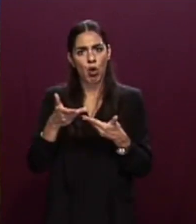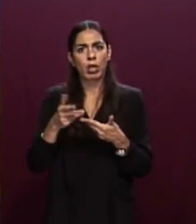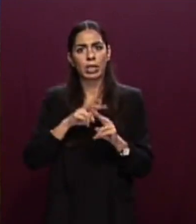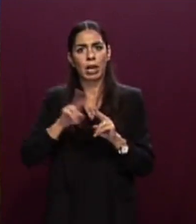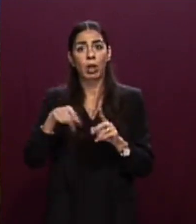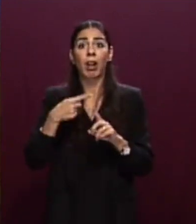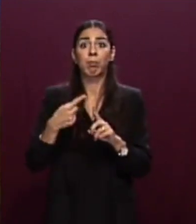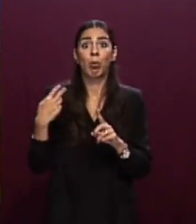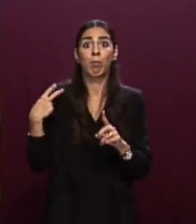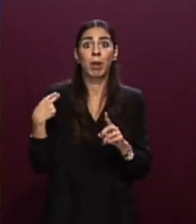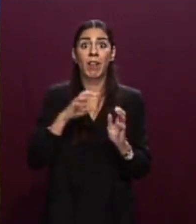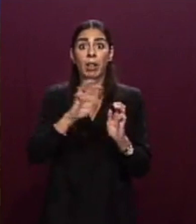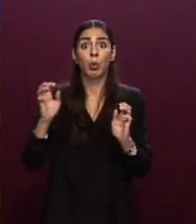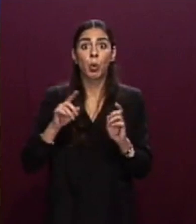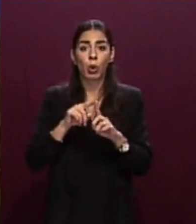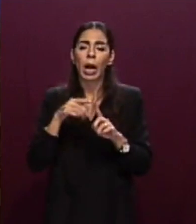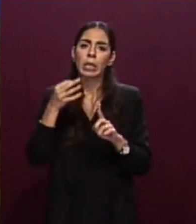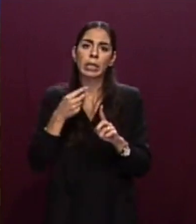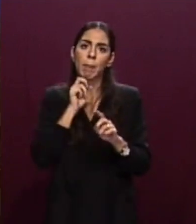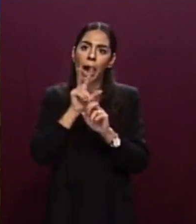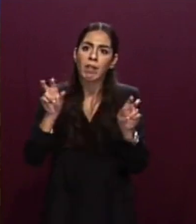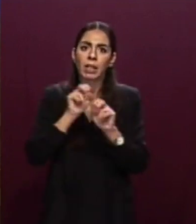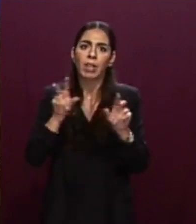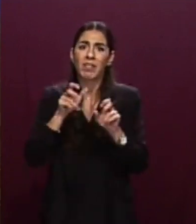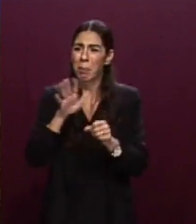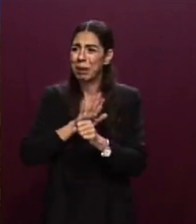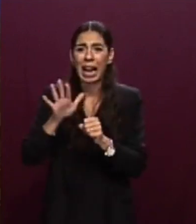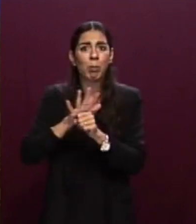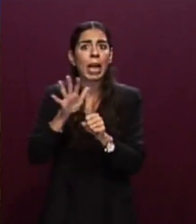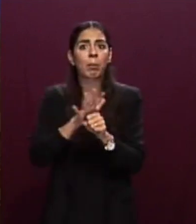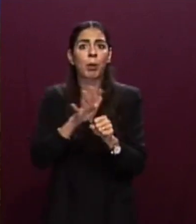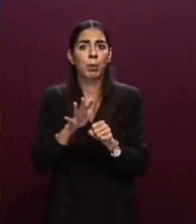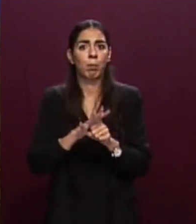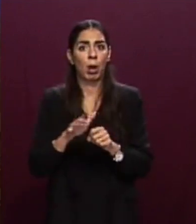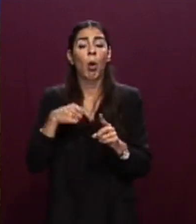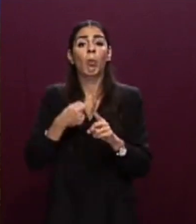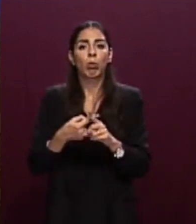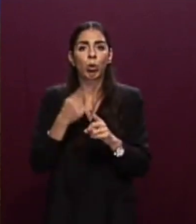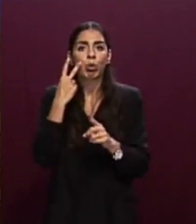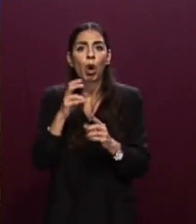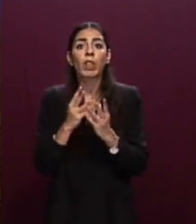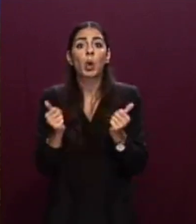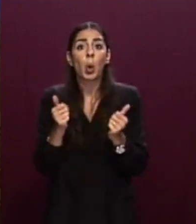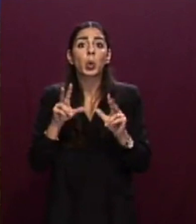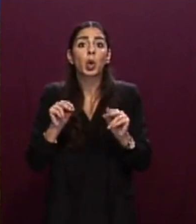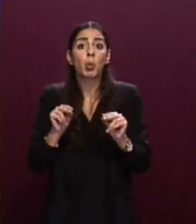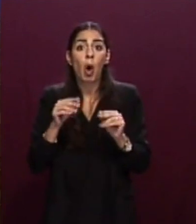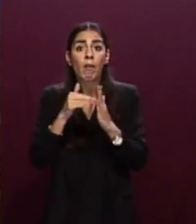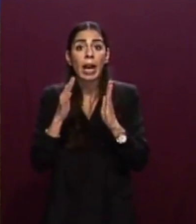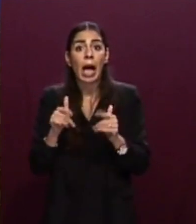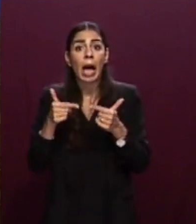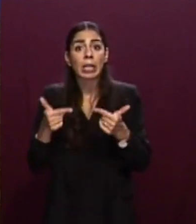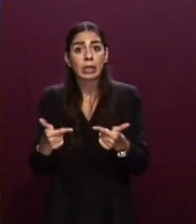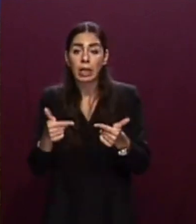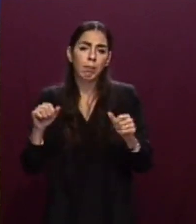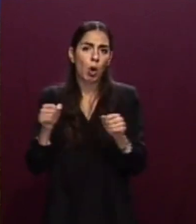più segnalando una tendenza alla saturazione dei posti disponibili e criticità nel reperimento di nuove soluzioni alloggetive, anche a causa della